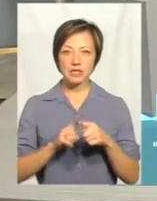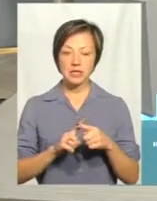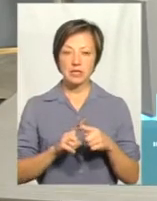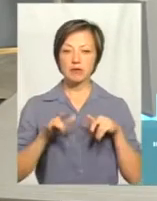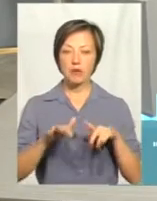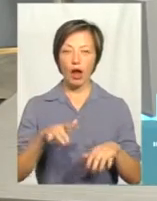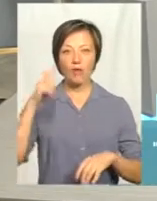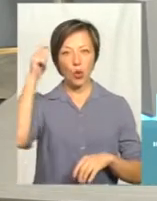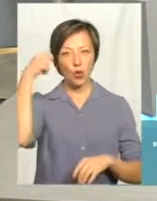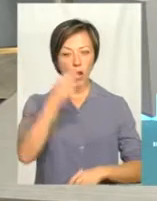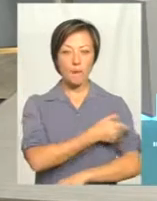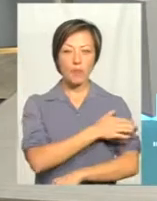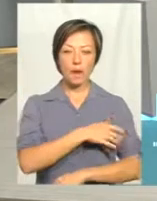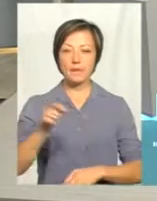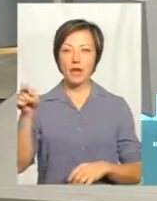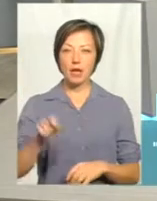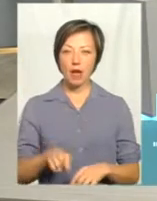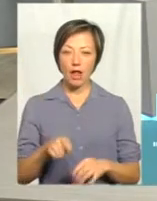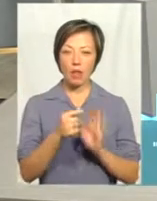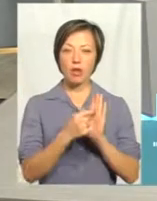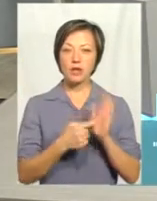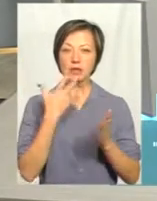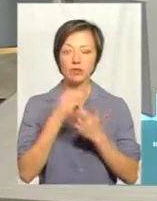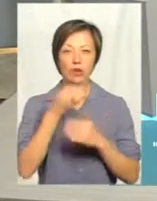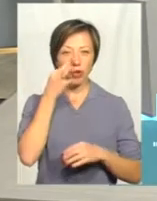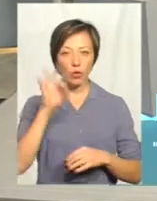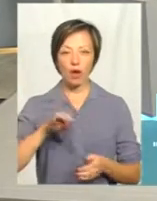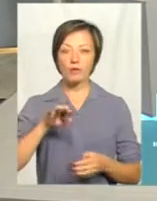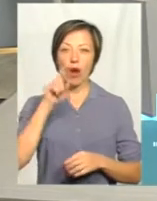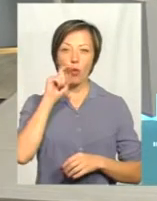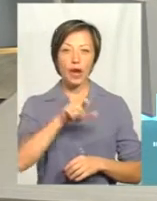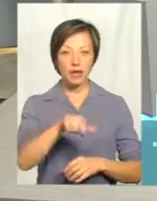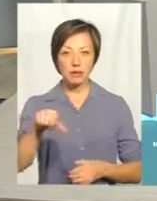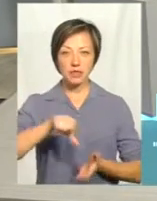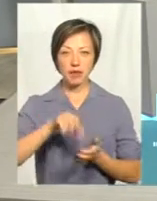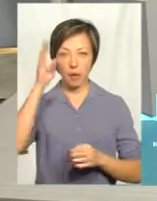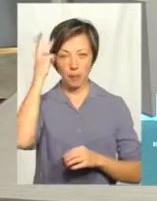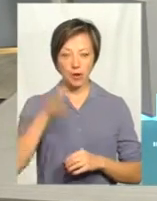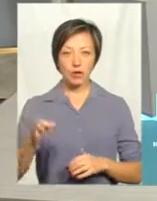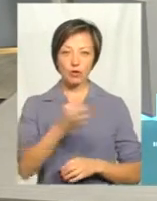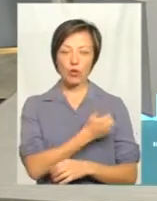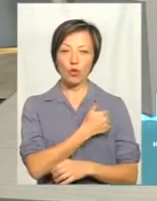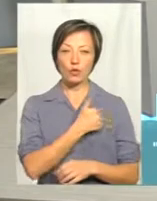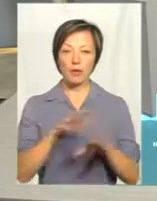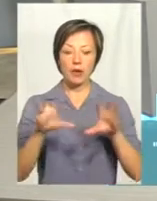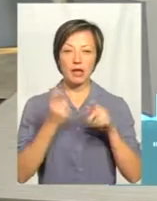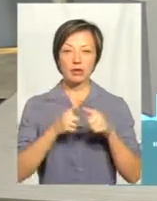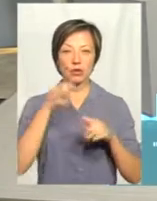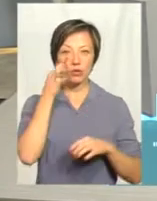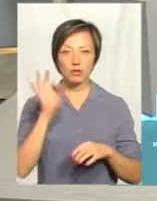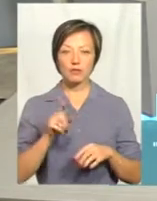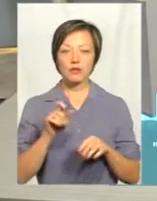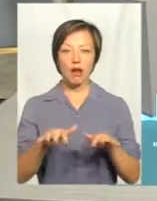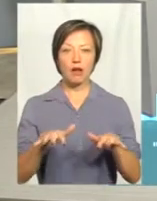поляки приїхали ділитися своїм досвідом. А от українців, представників Хмельниччини, зокрема, охочих перейняти той досвід, у залі було